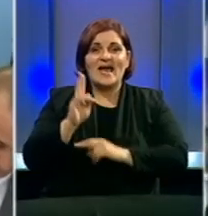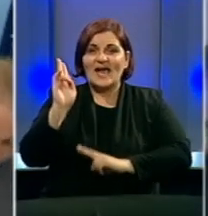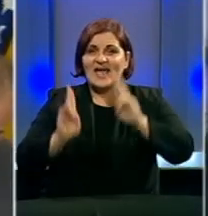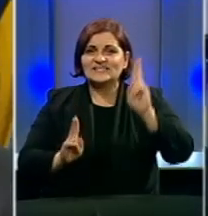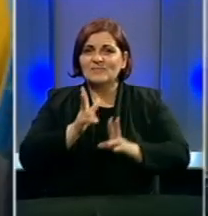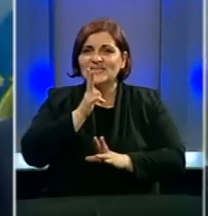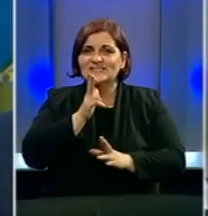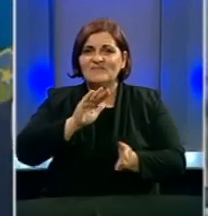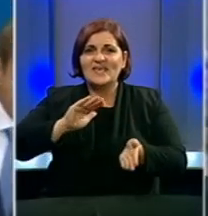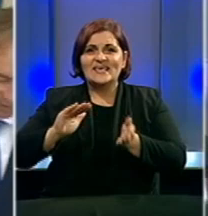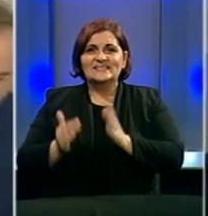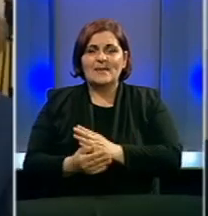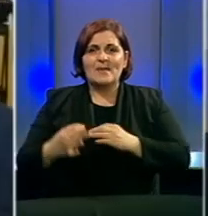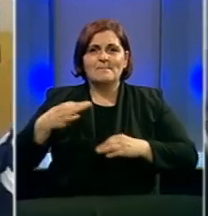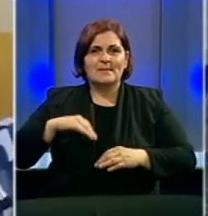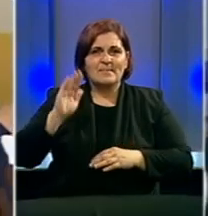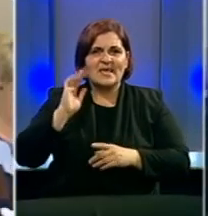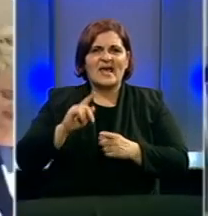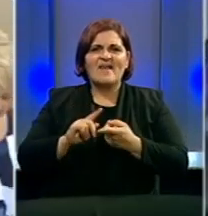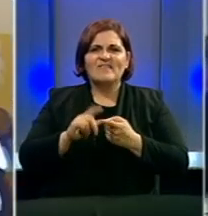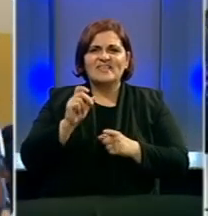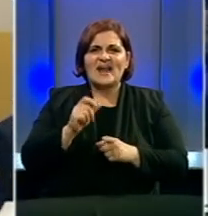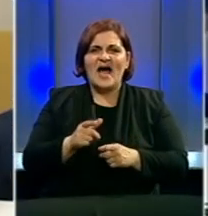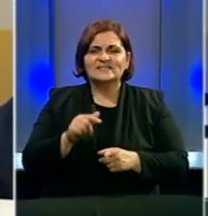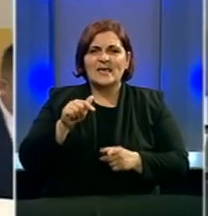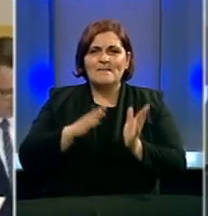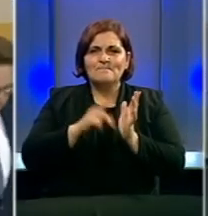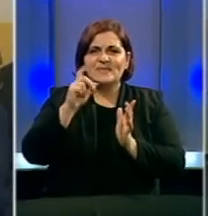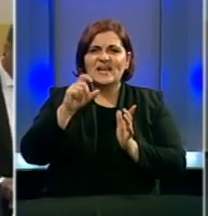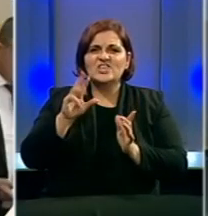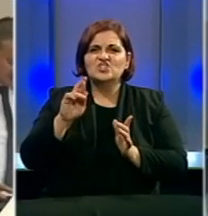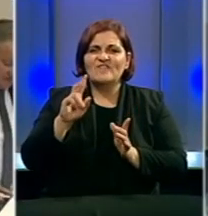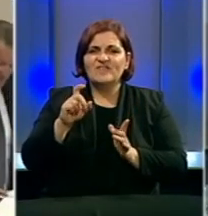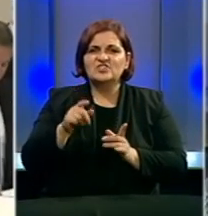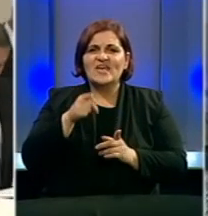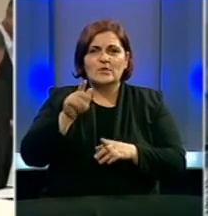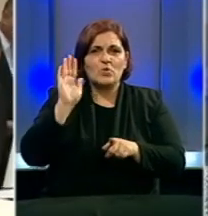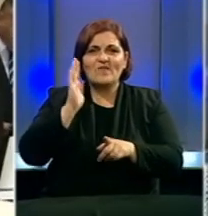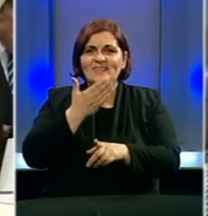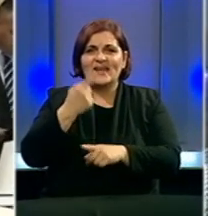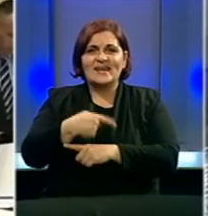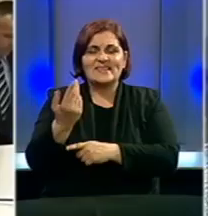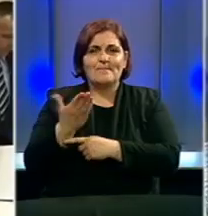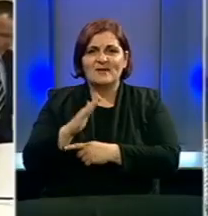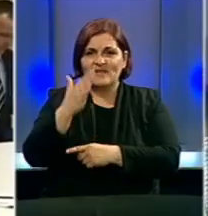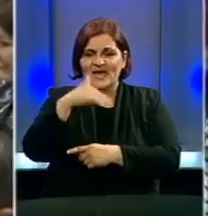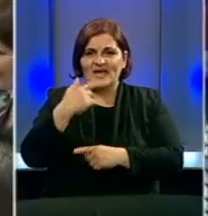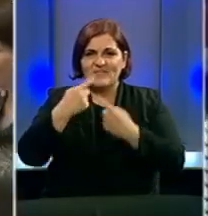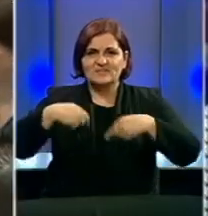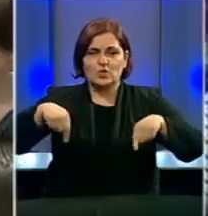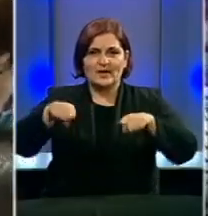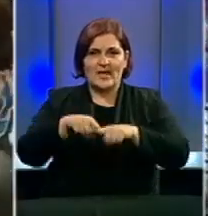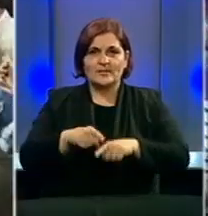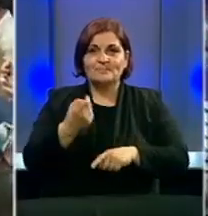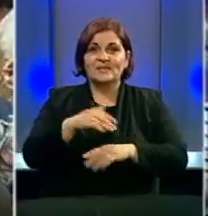razmatranja zahtjeva zamjenice premijera Federacije Bosne i Hercegovine, Jelke Miličević, jer u toj vladi nema ni jedan predstavnik hrvatskog